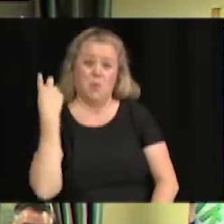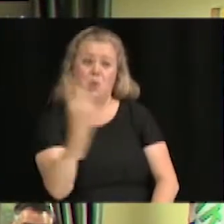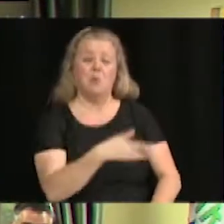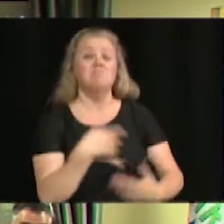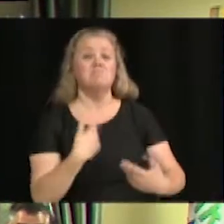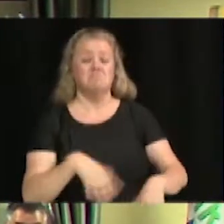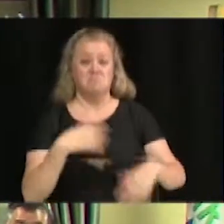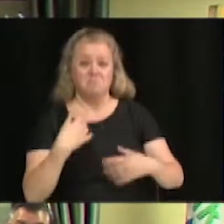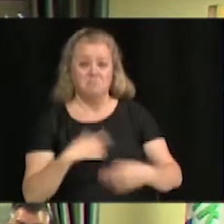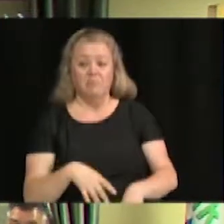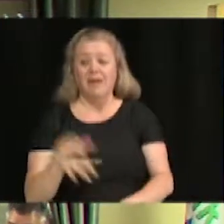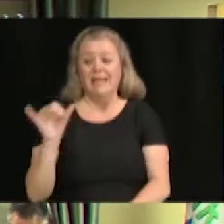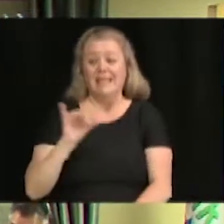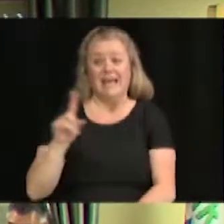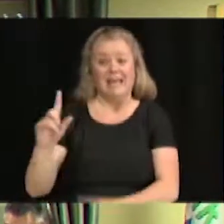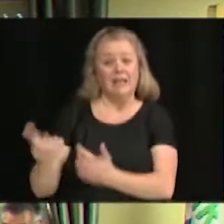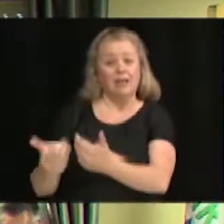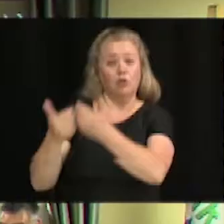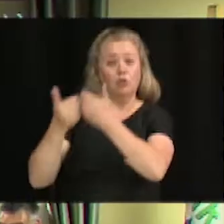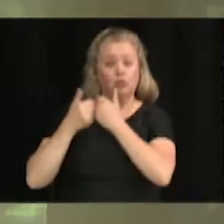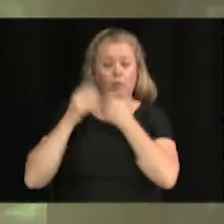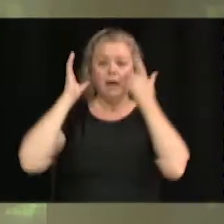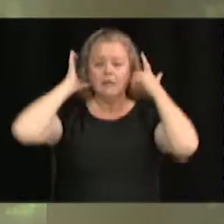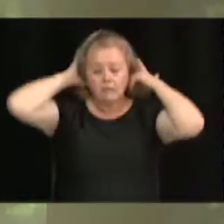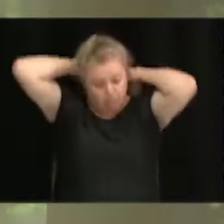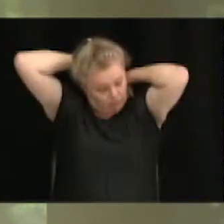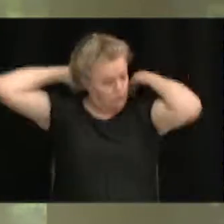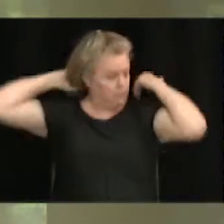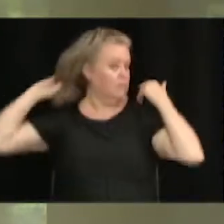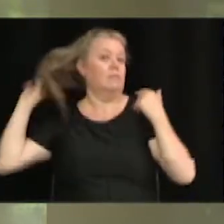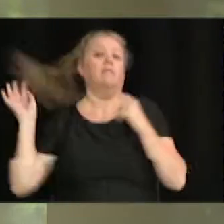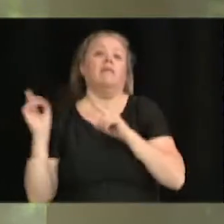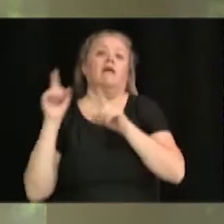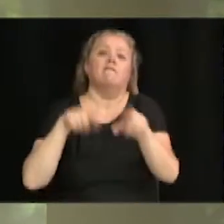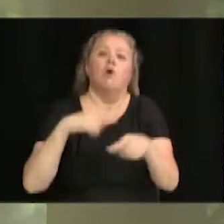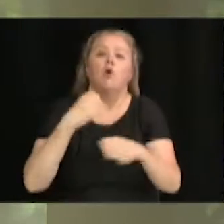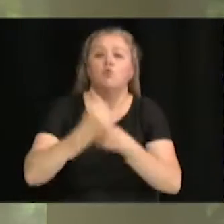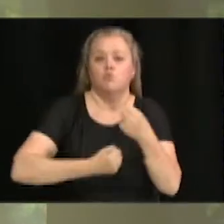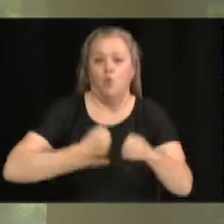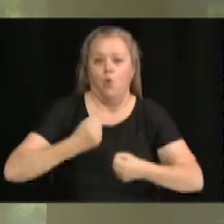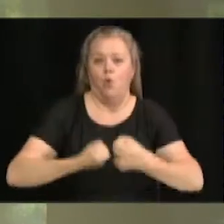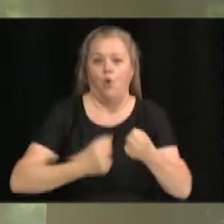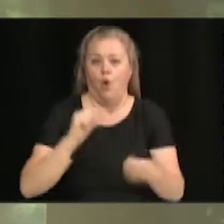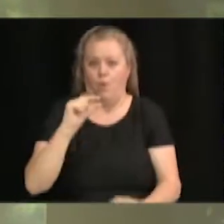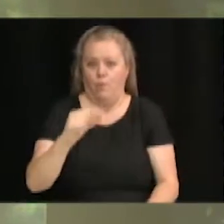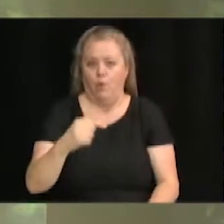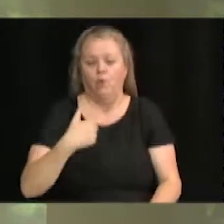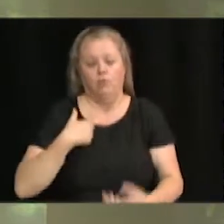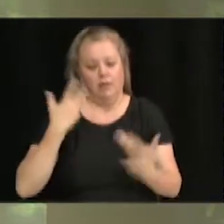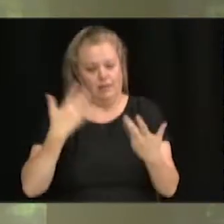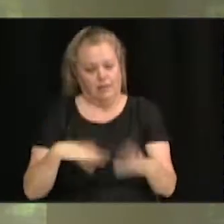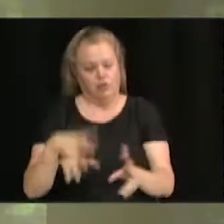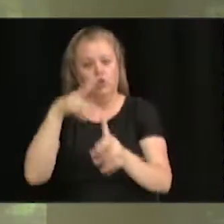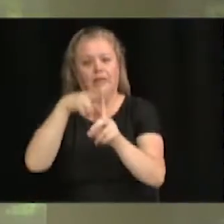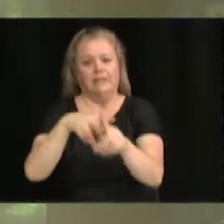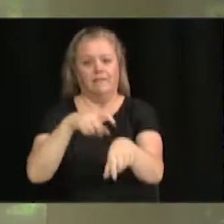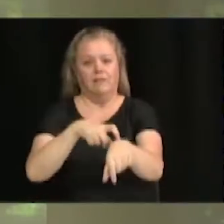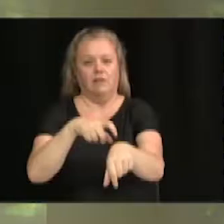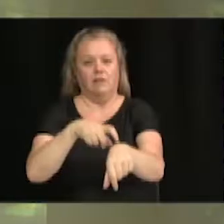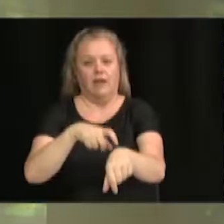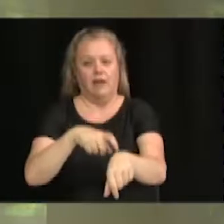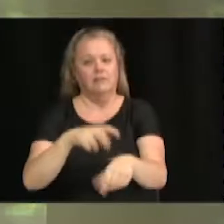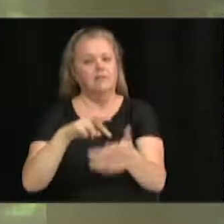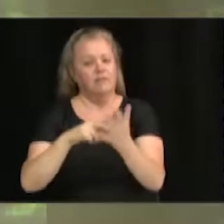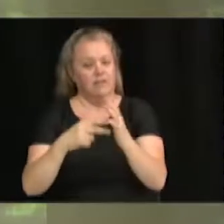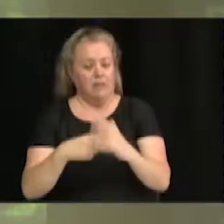Yannick nous demandait d'aller participer, d'aller courir. Donc, effectivement, j'ai déjà réservé mon moment, et je serai